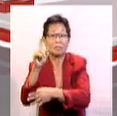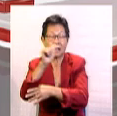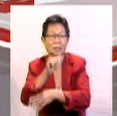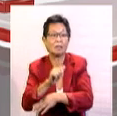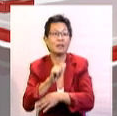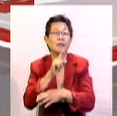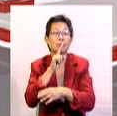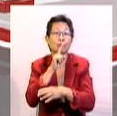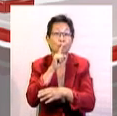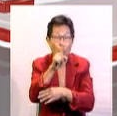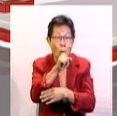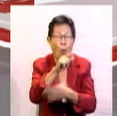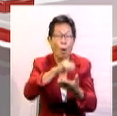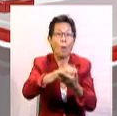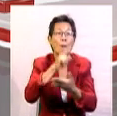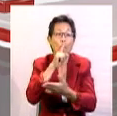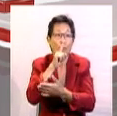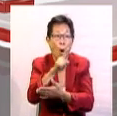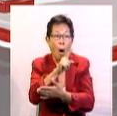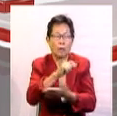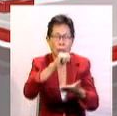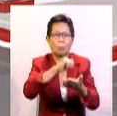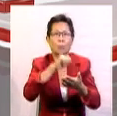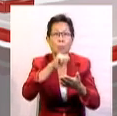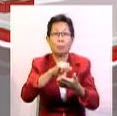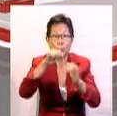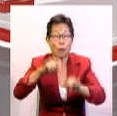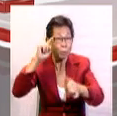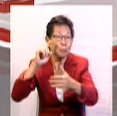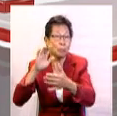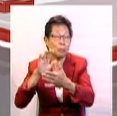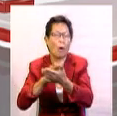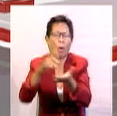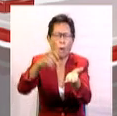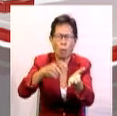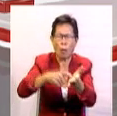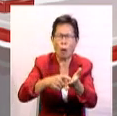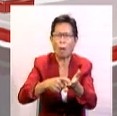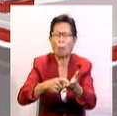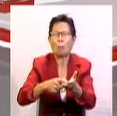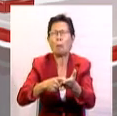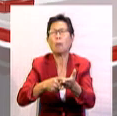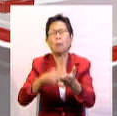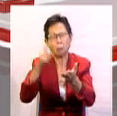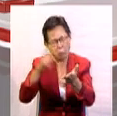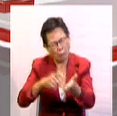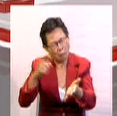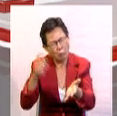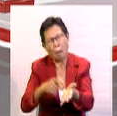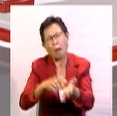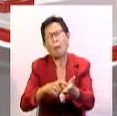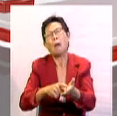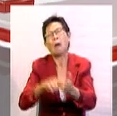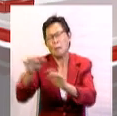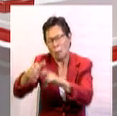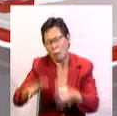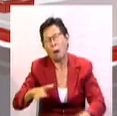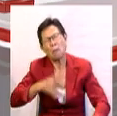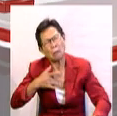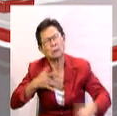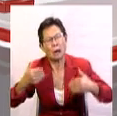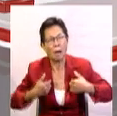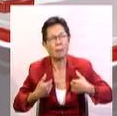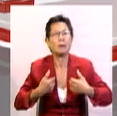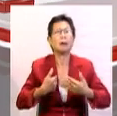Accountability banyak menyumbang kepada masalah kewangan dan hutang itu dengan tempiasnya turut dirasai peneroka. Dan berikut adalah